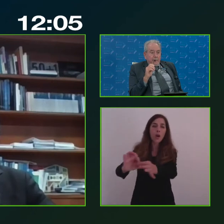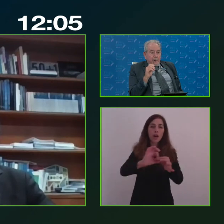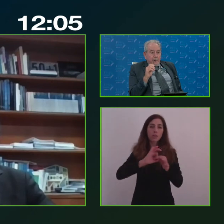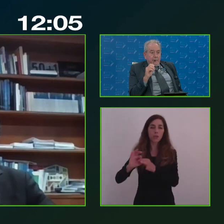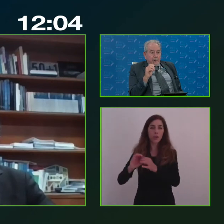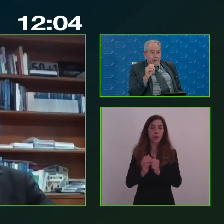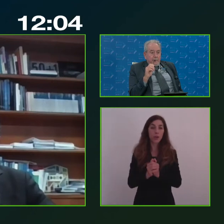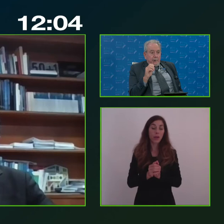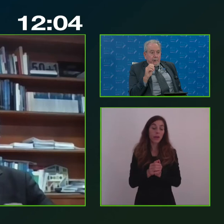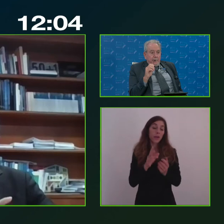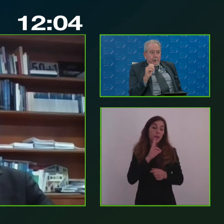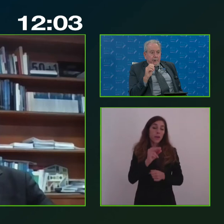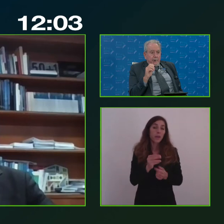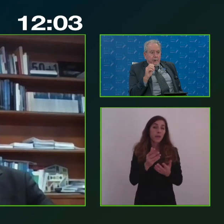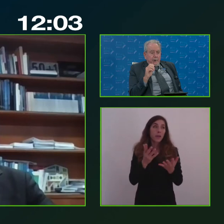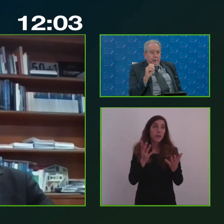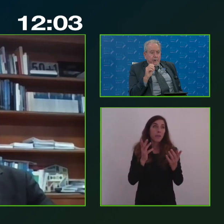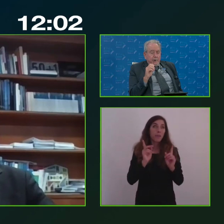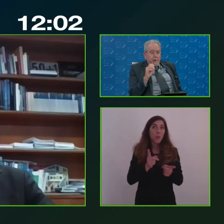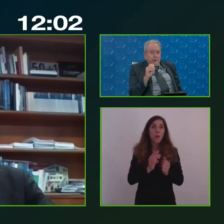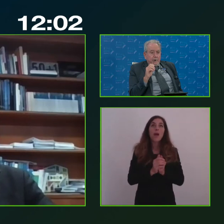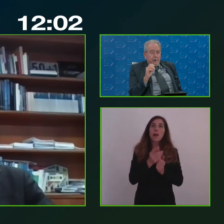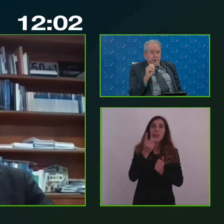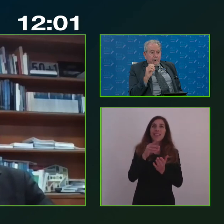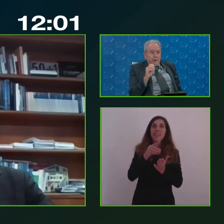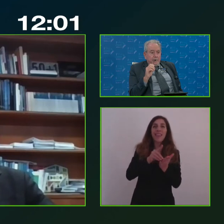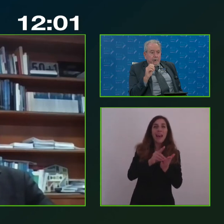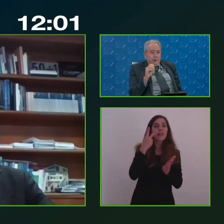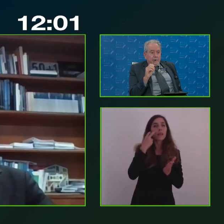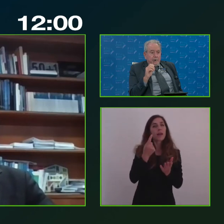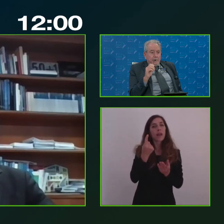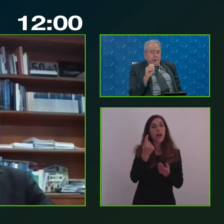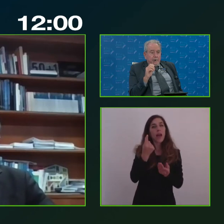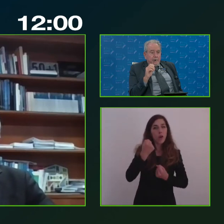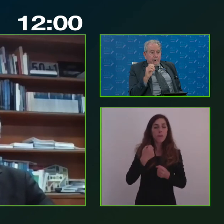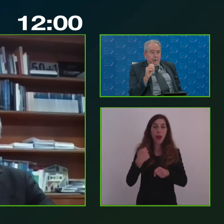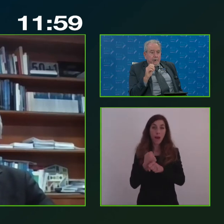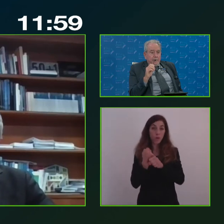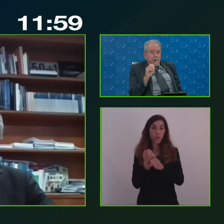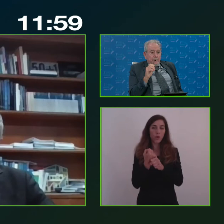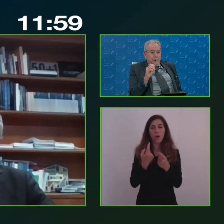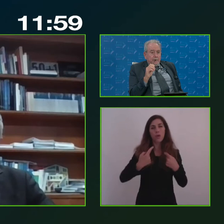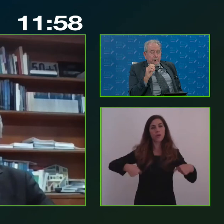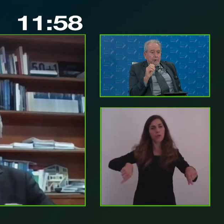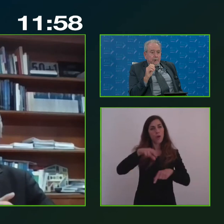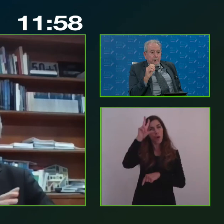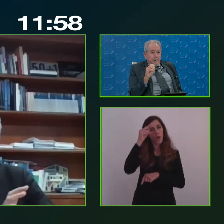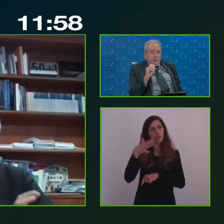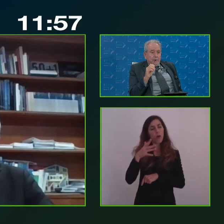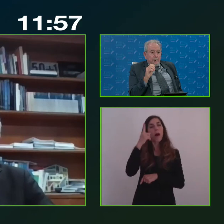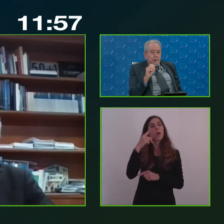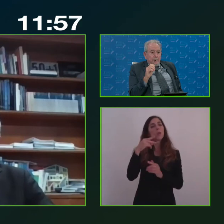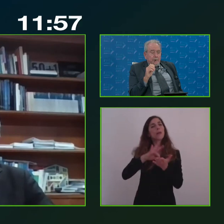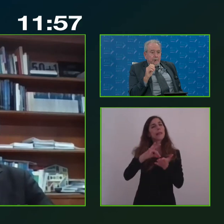li conosciamo, però c'è un dato particolare ed importante, il fatto che le politiche pubbliche,